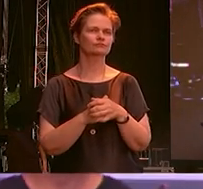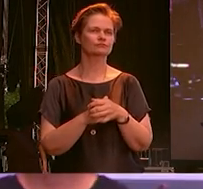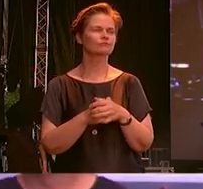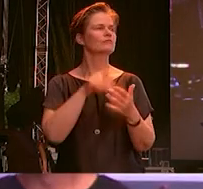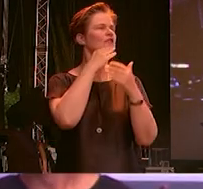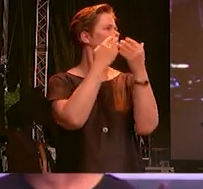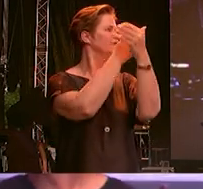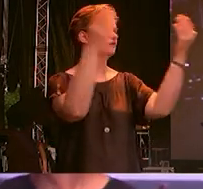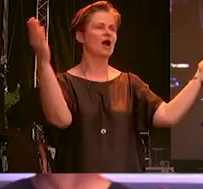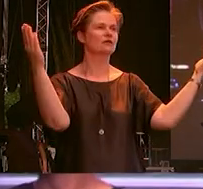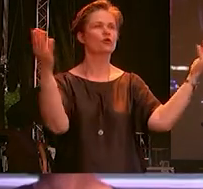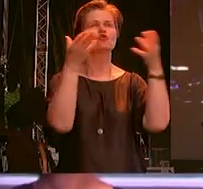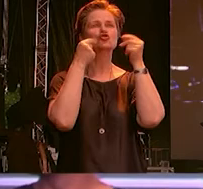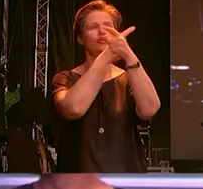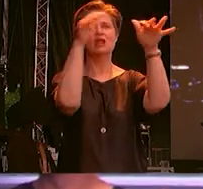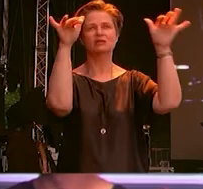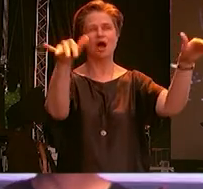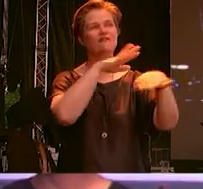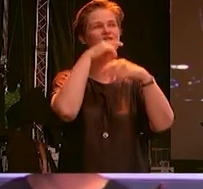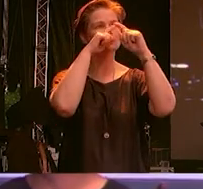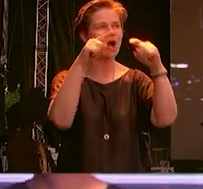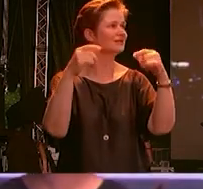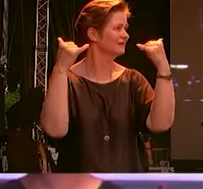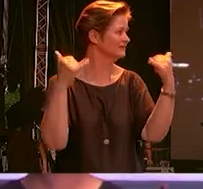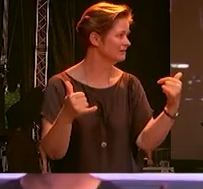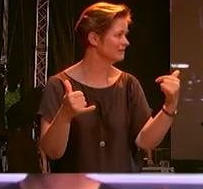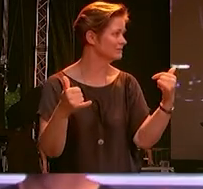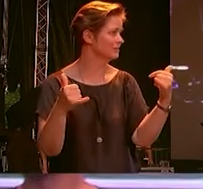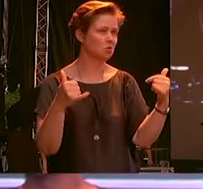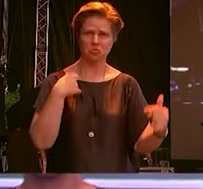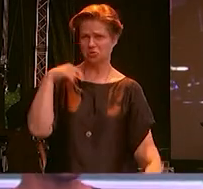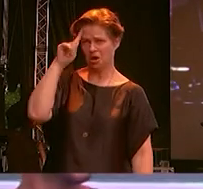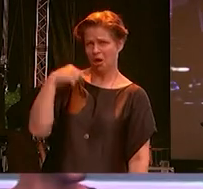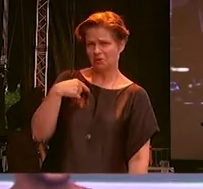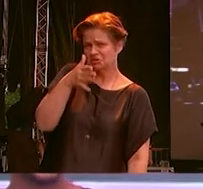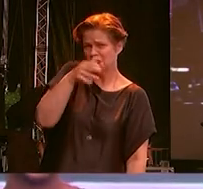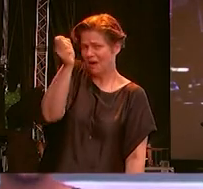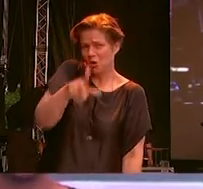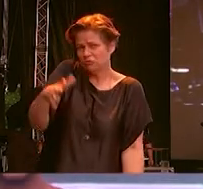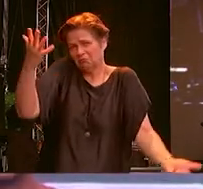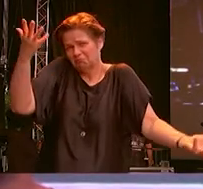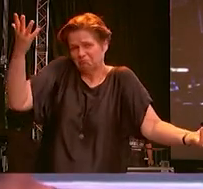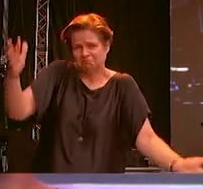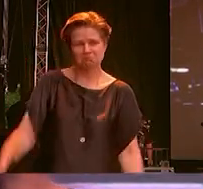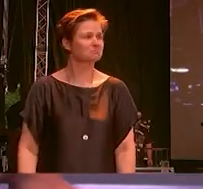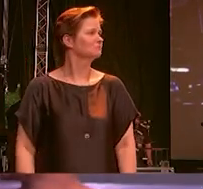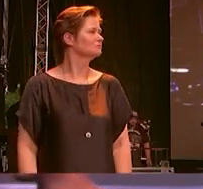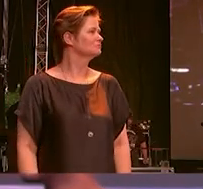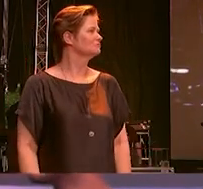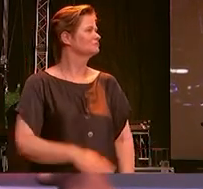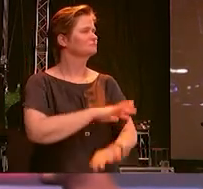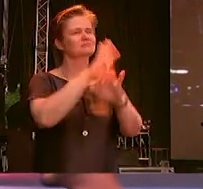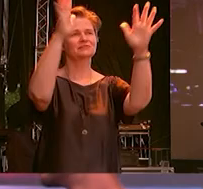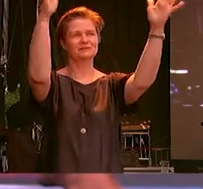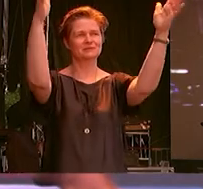Vielen Dank. Schön, dass ihr alle hier wart. Viel Spaß, glaube ich, jetzt mit Silbermond, oder? Alle Hände in